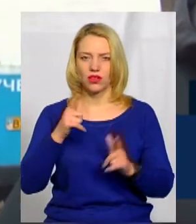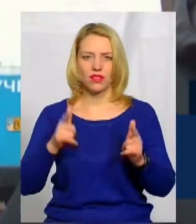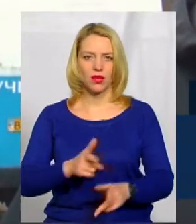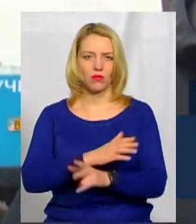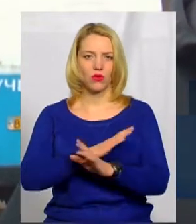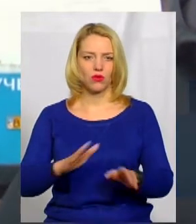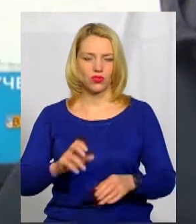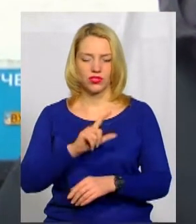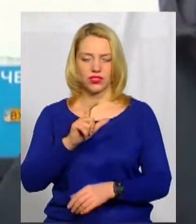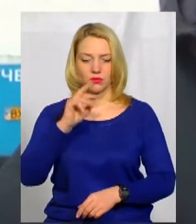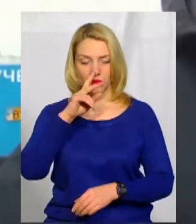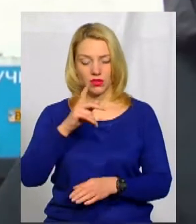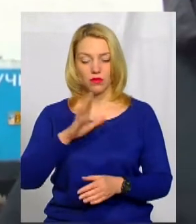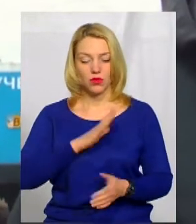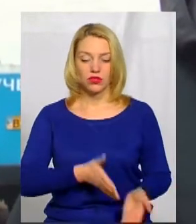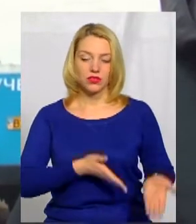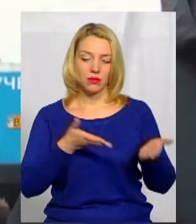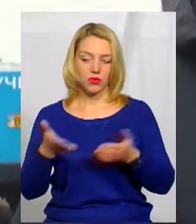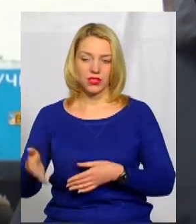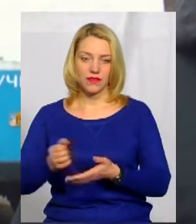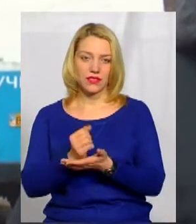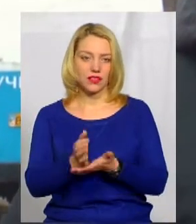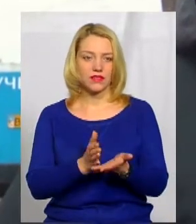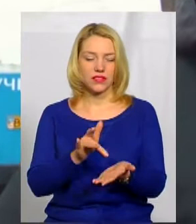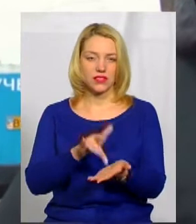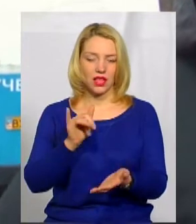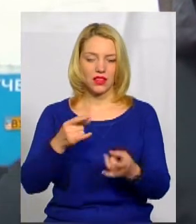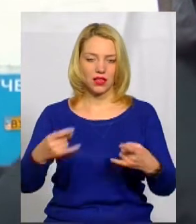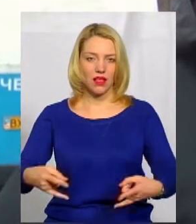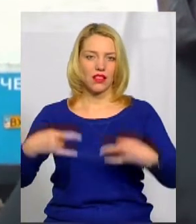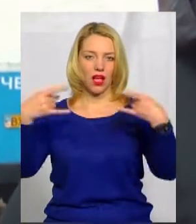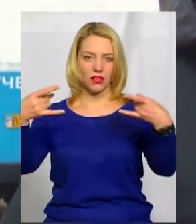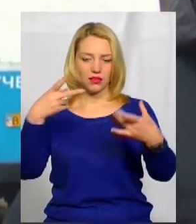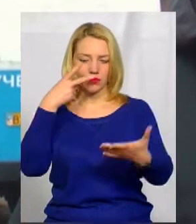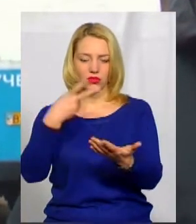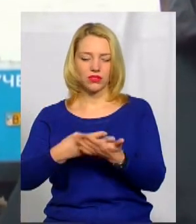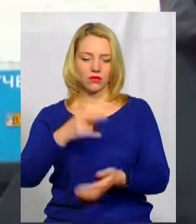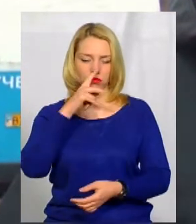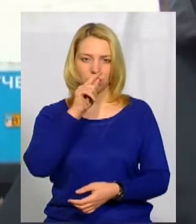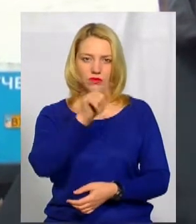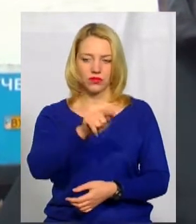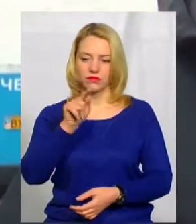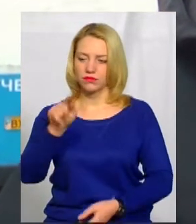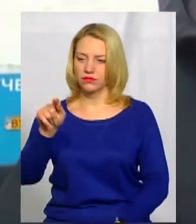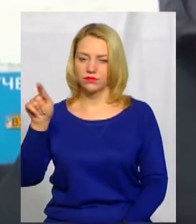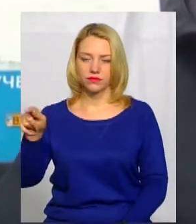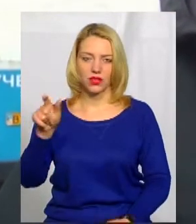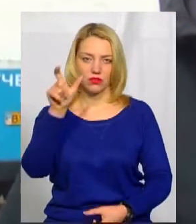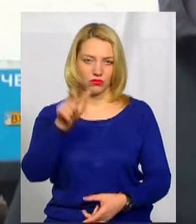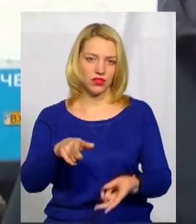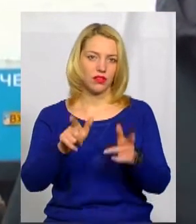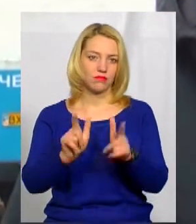сервисний центр, включили йому на екрані, як він проїхав, показали, які йому помилки. Людина, в принципі,